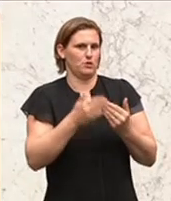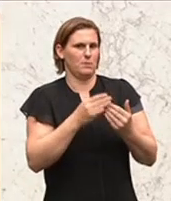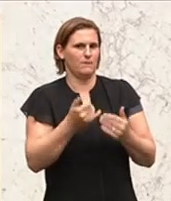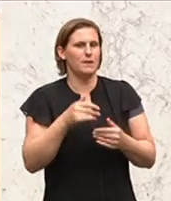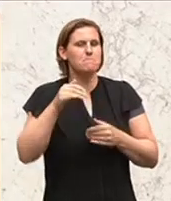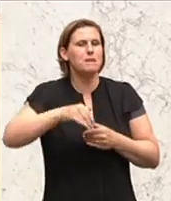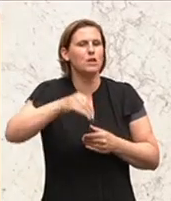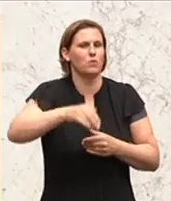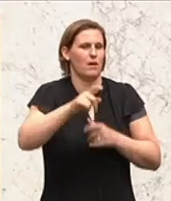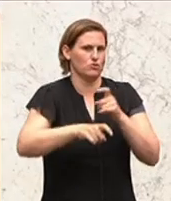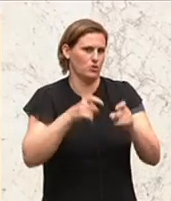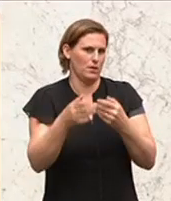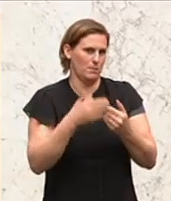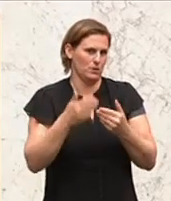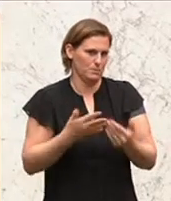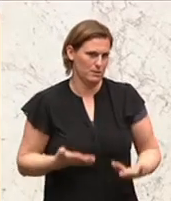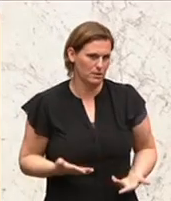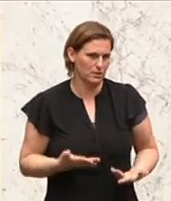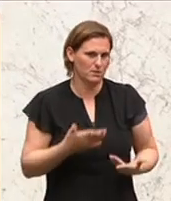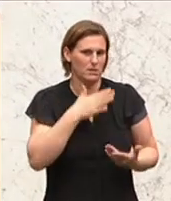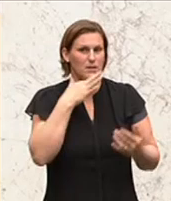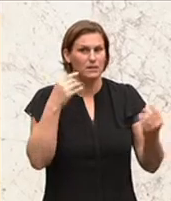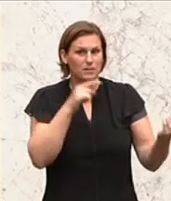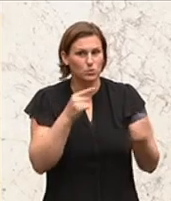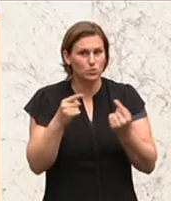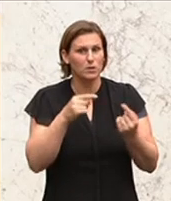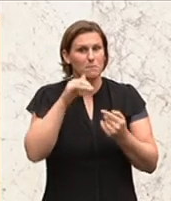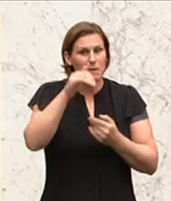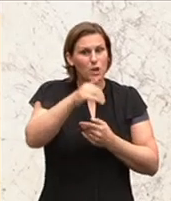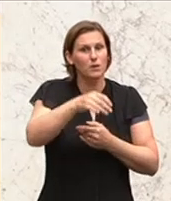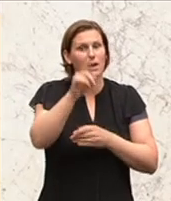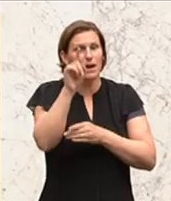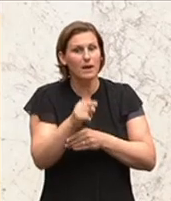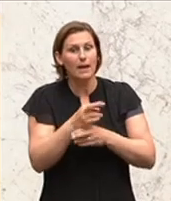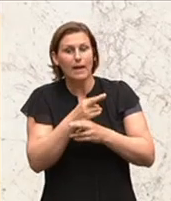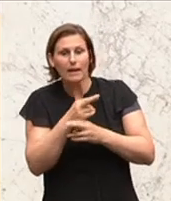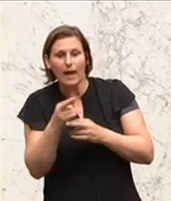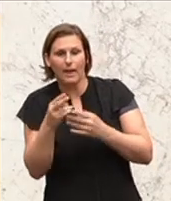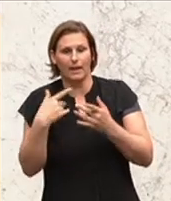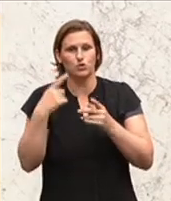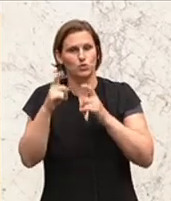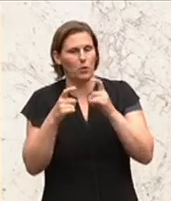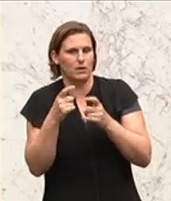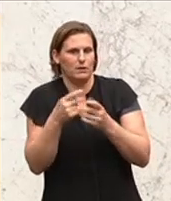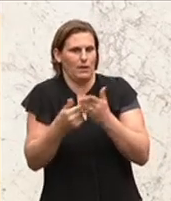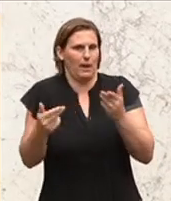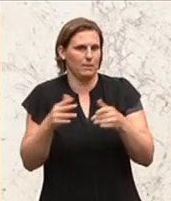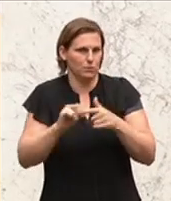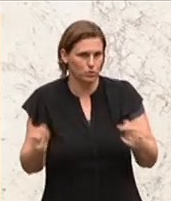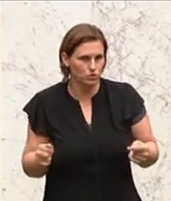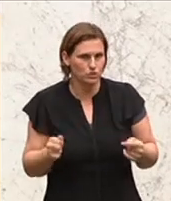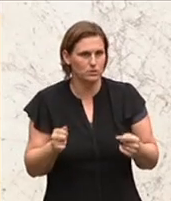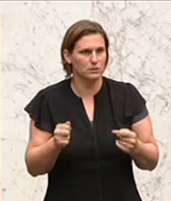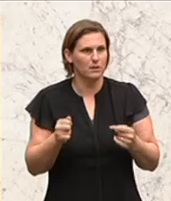Millionärssteuer. Die ganze Debatte um die sogenannte Millionärs-Reichen und wie sie auch immer heißt, Steuer ist nichts